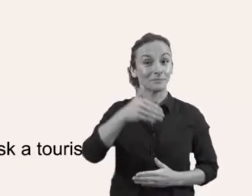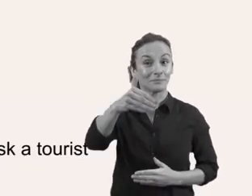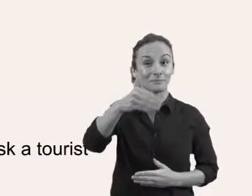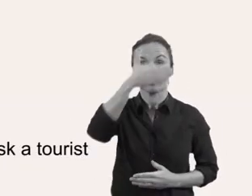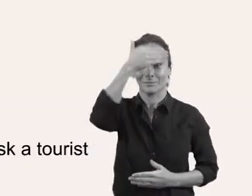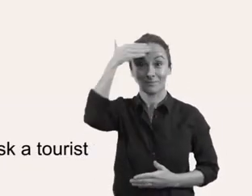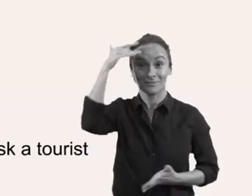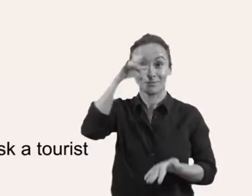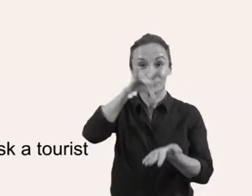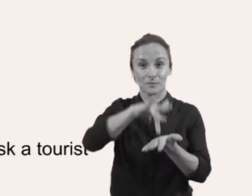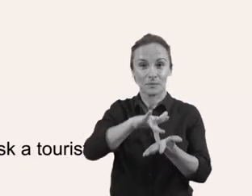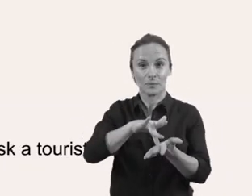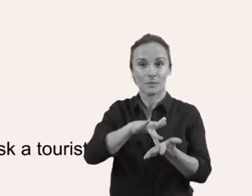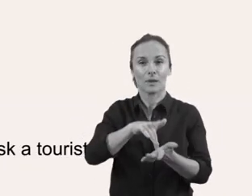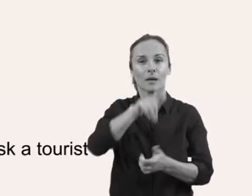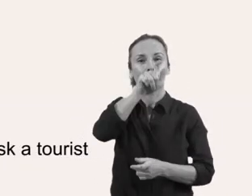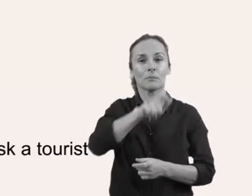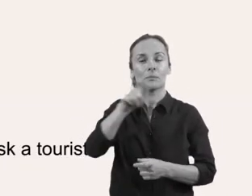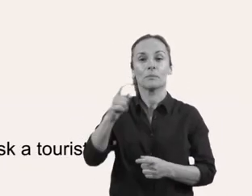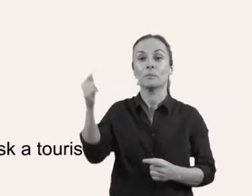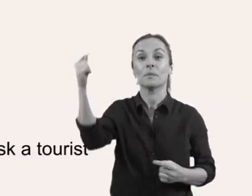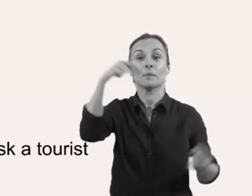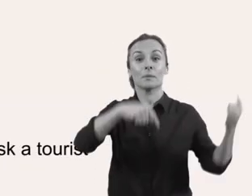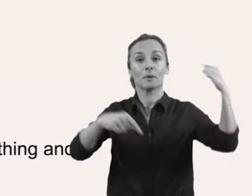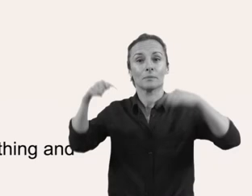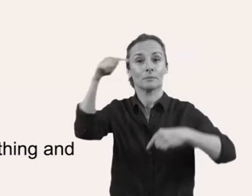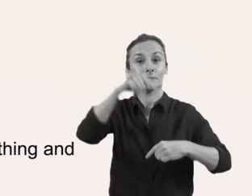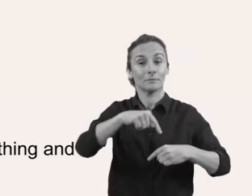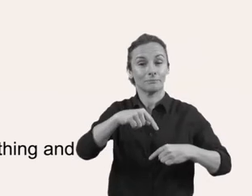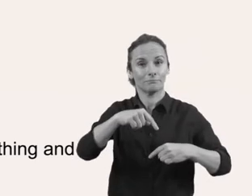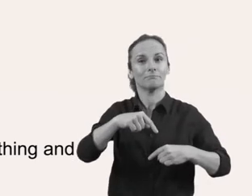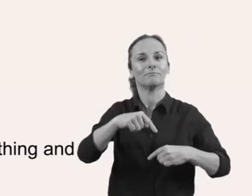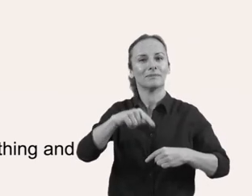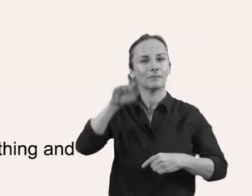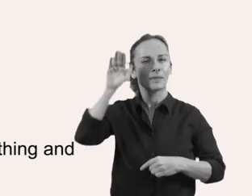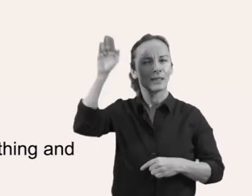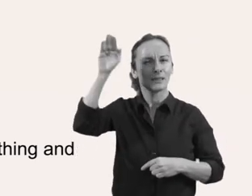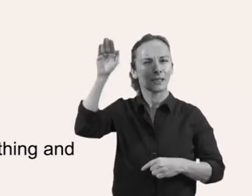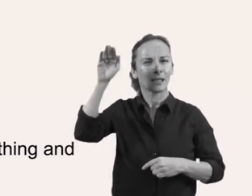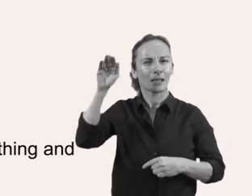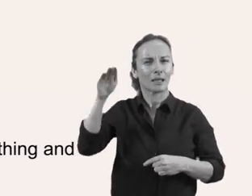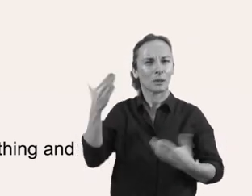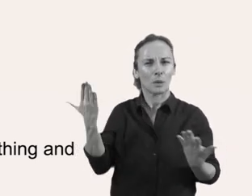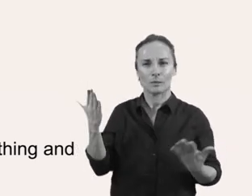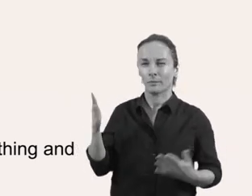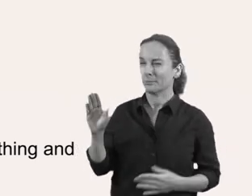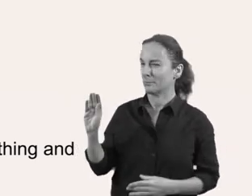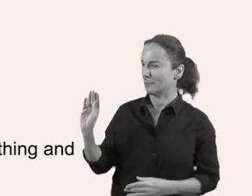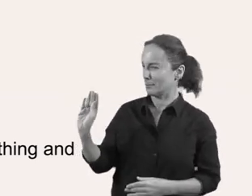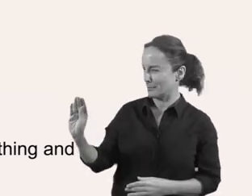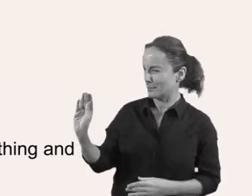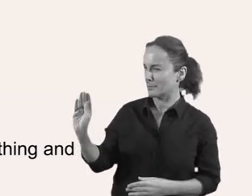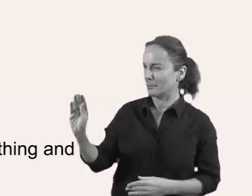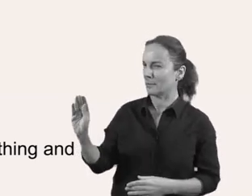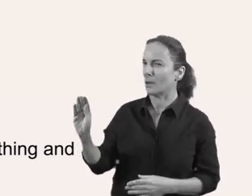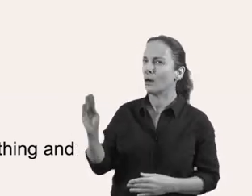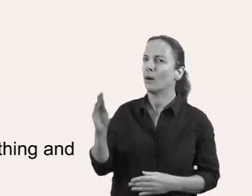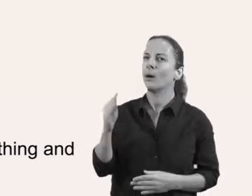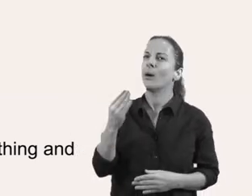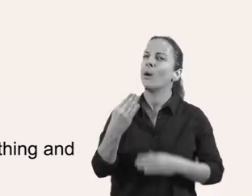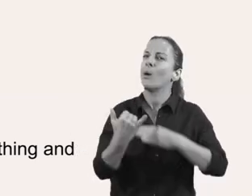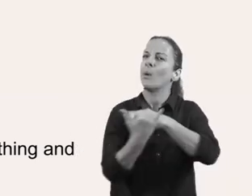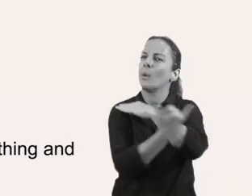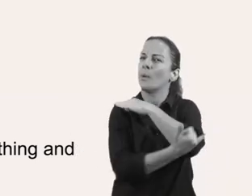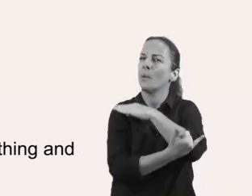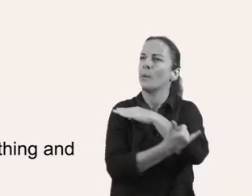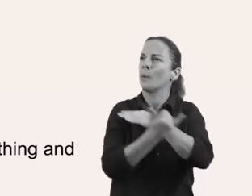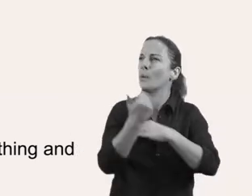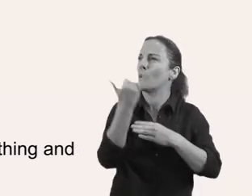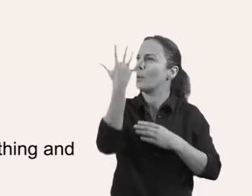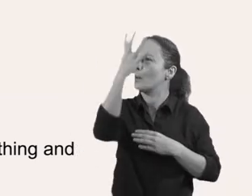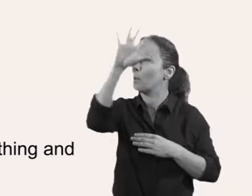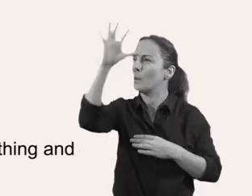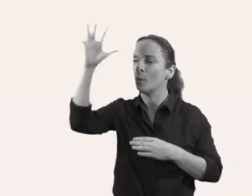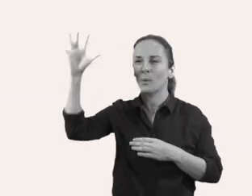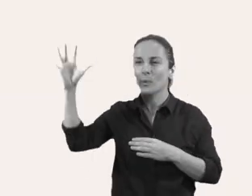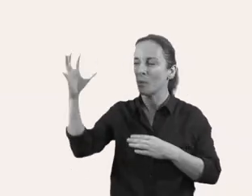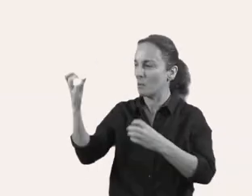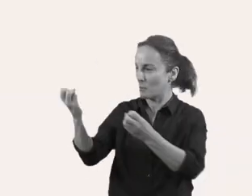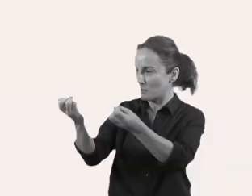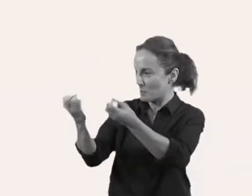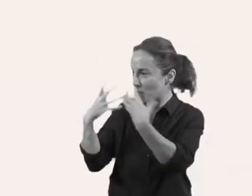Tabaiola com són les aigües del seu país. És una porta al món i una manera molt diferent de viure a la platja.